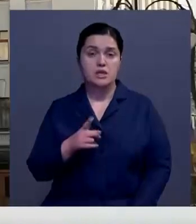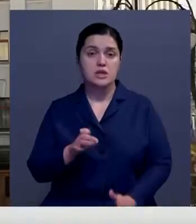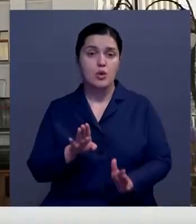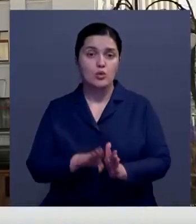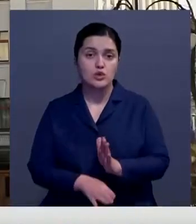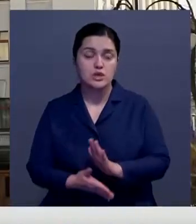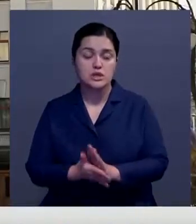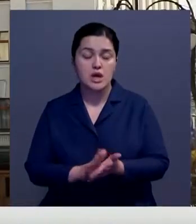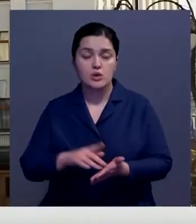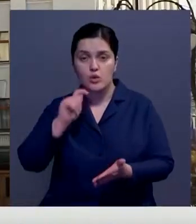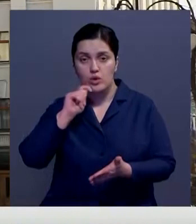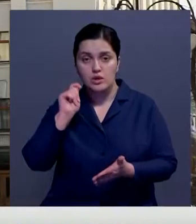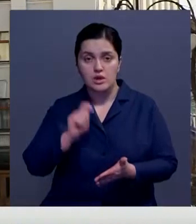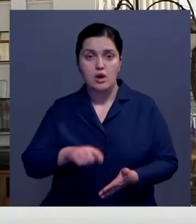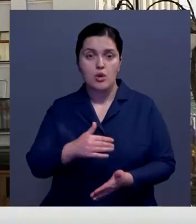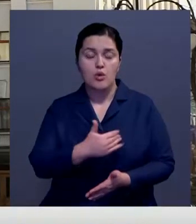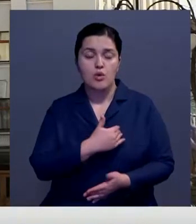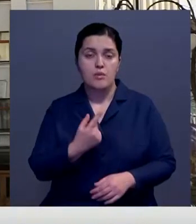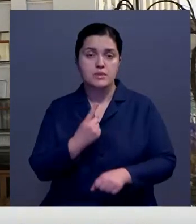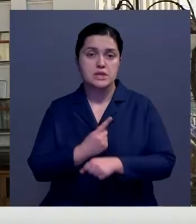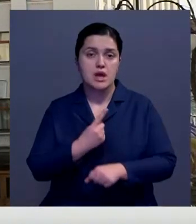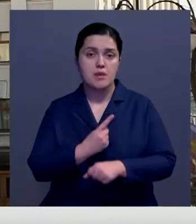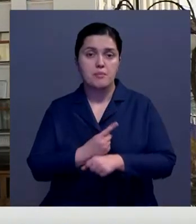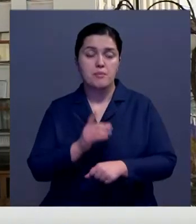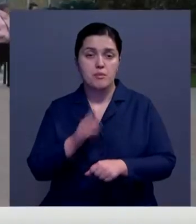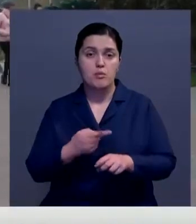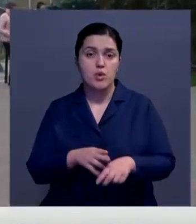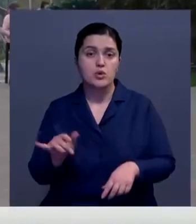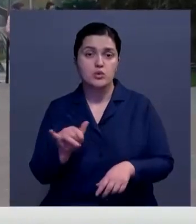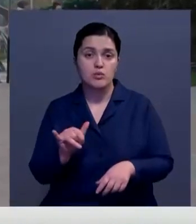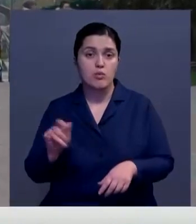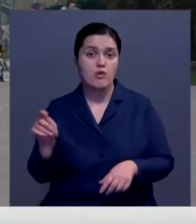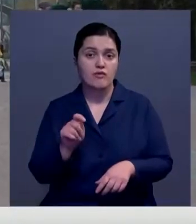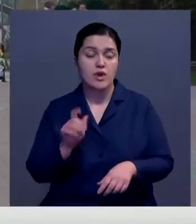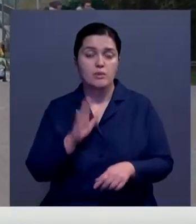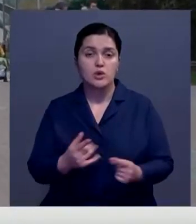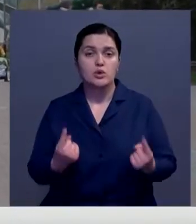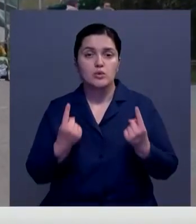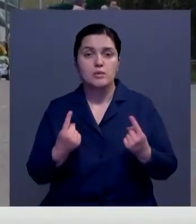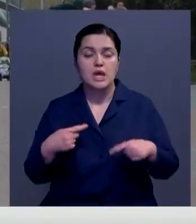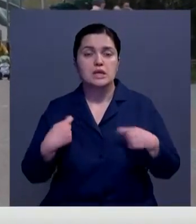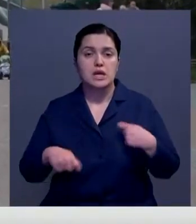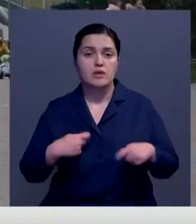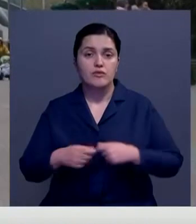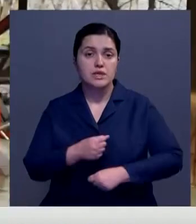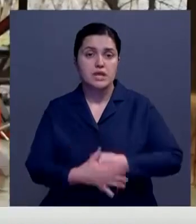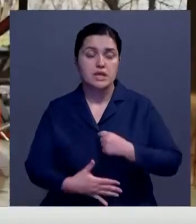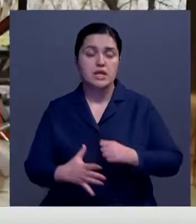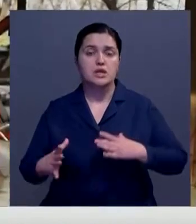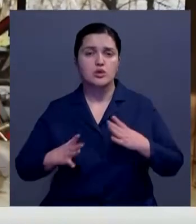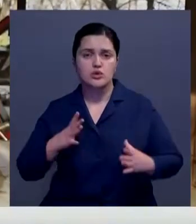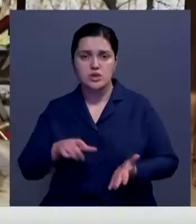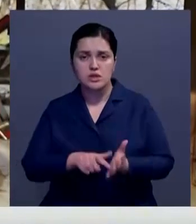ситуации украинские власти намерены ввести ограничительные меры. В выходные дни будут закрыты крупные торговые центры, тренажерные залы,